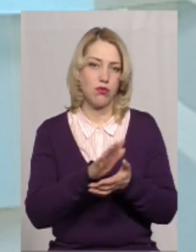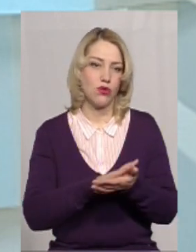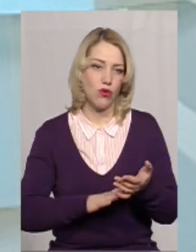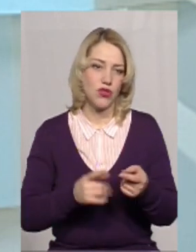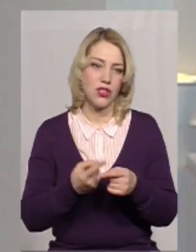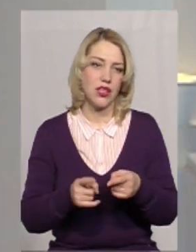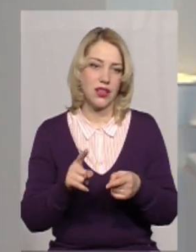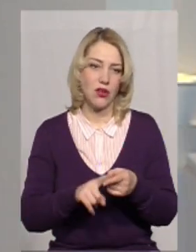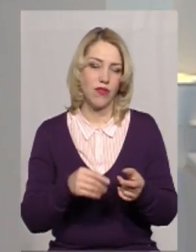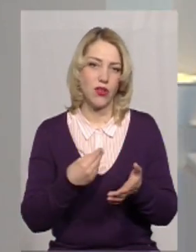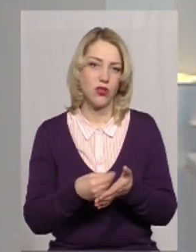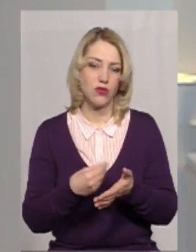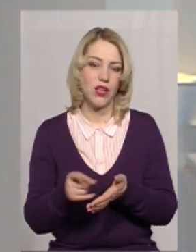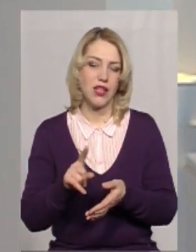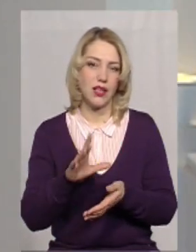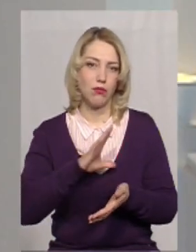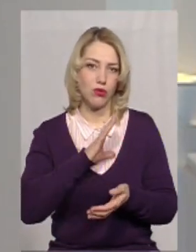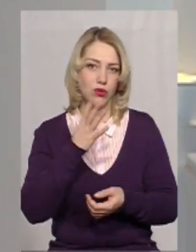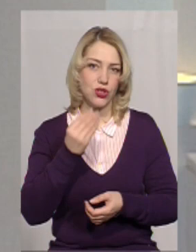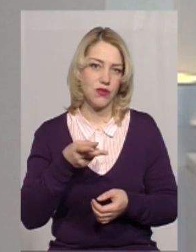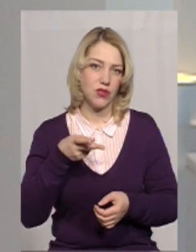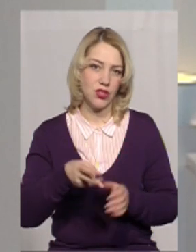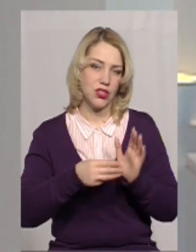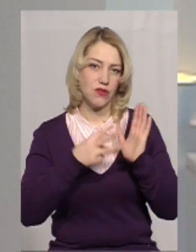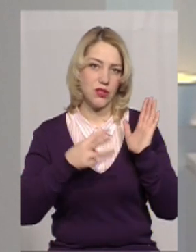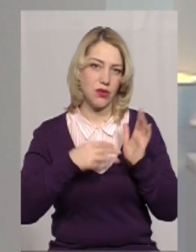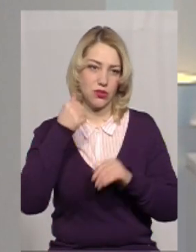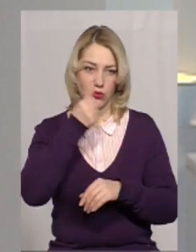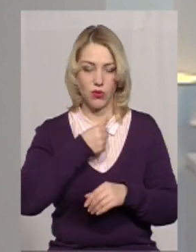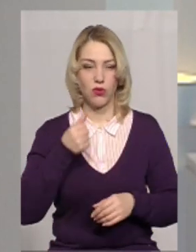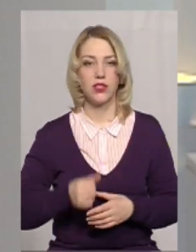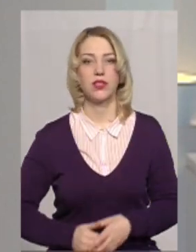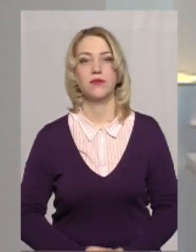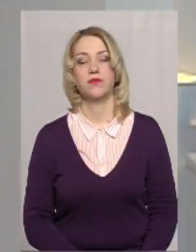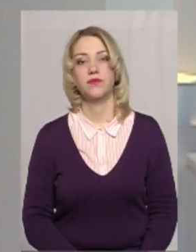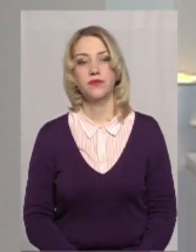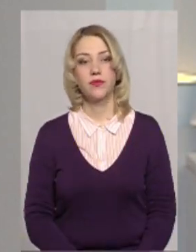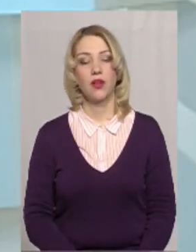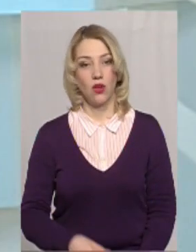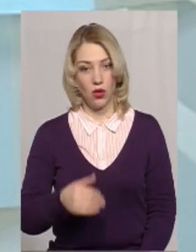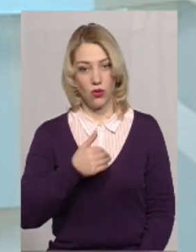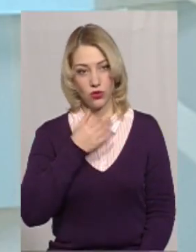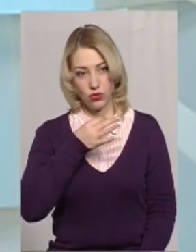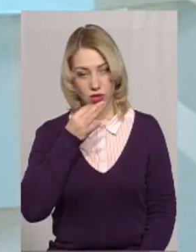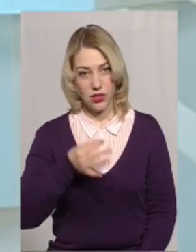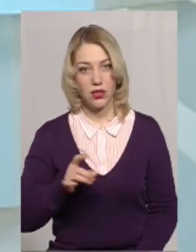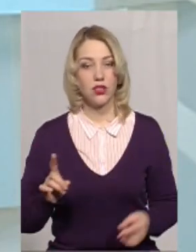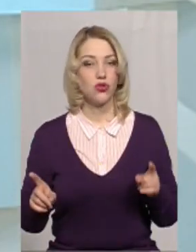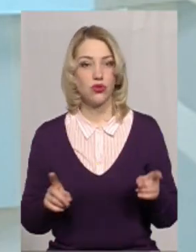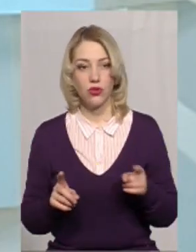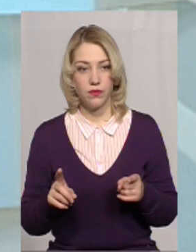фінансування, яке було ще в 2018 році. Хочу сказати, що